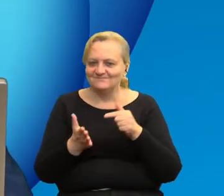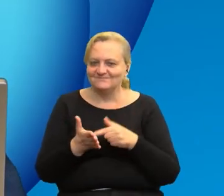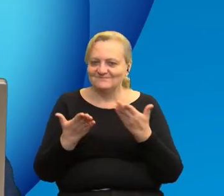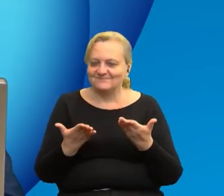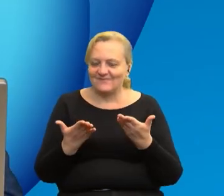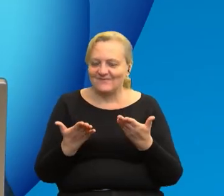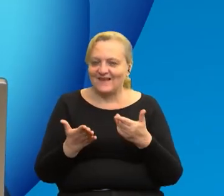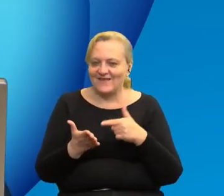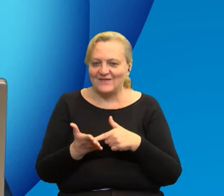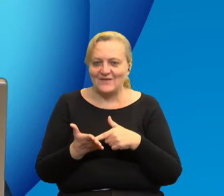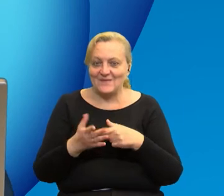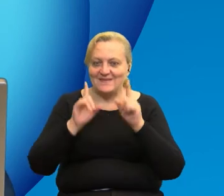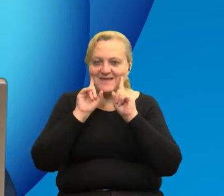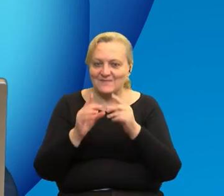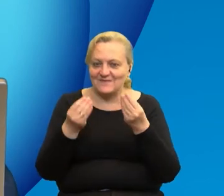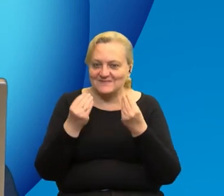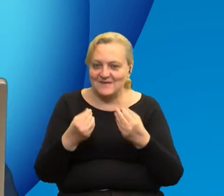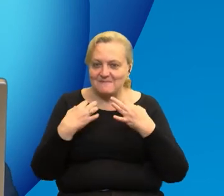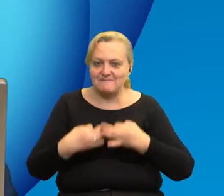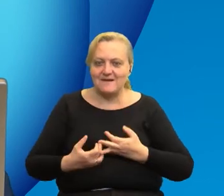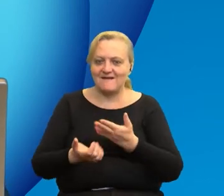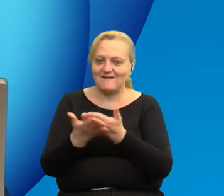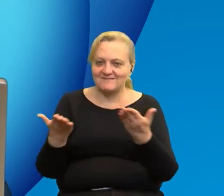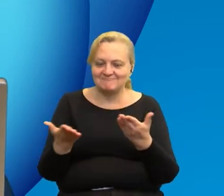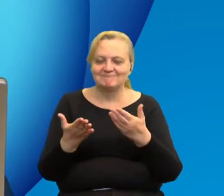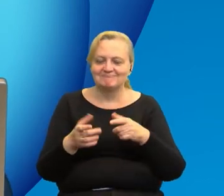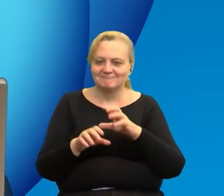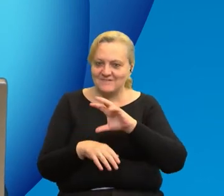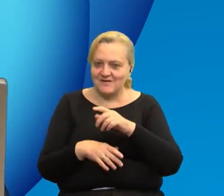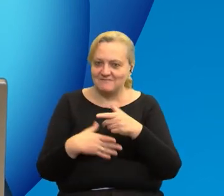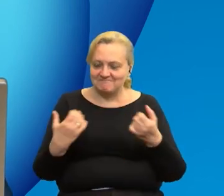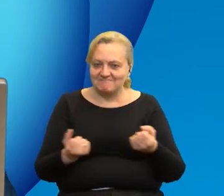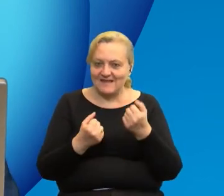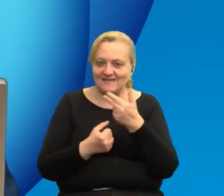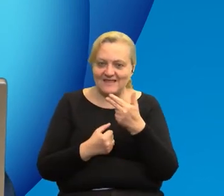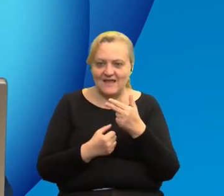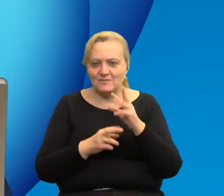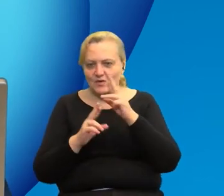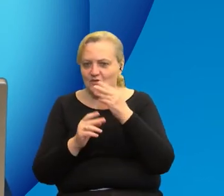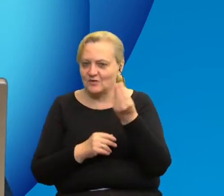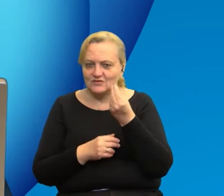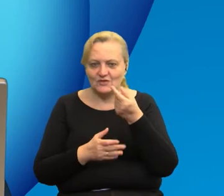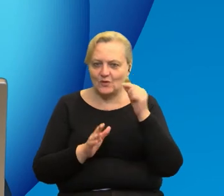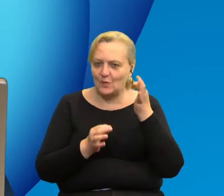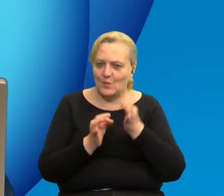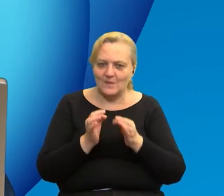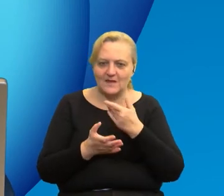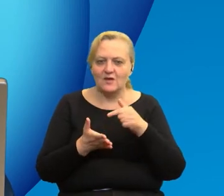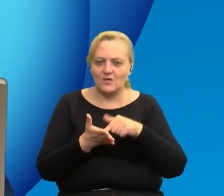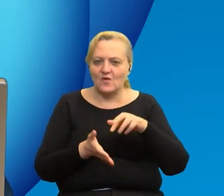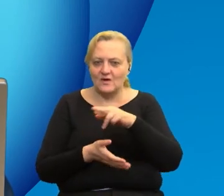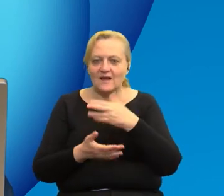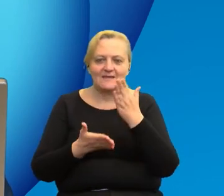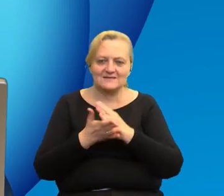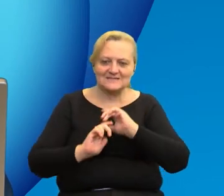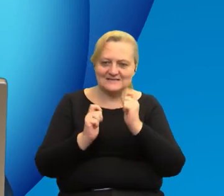Oczywiście to jest niesamowite, że właśnie Państwo podjęliście pewien temat jeszcze niezbyt dobrze rozpoznany. Myślę, że nie tylko w tym regionie, ale